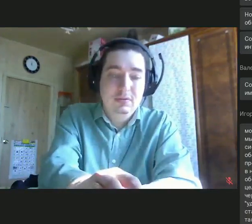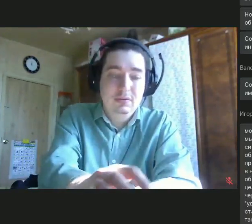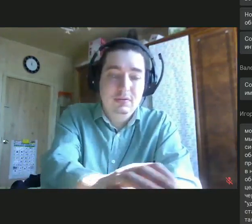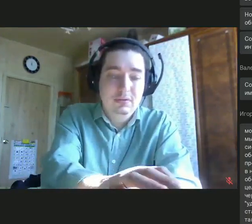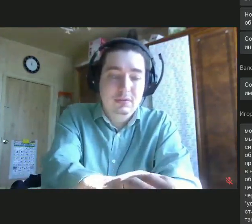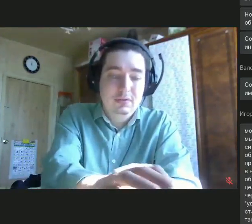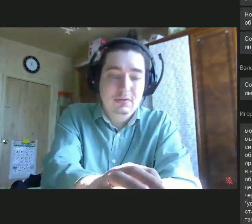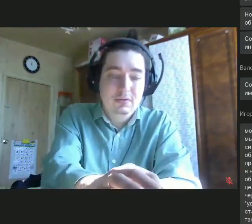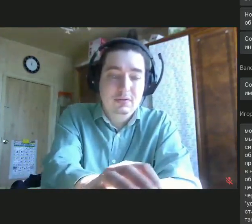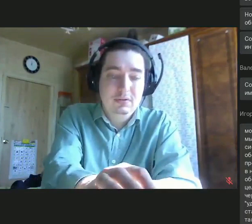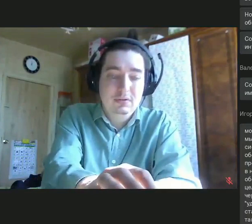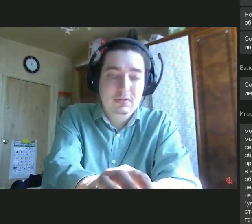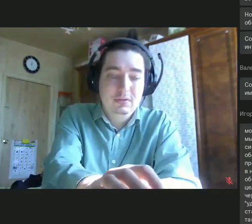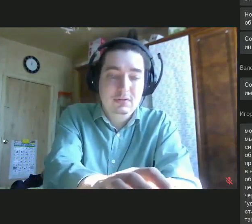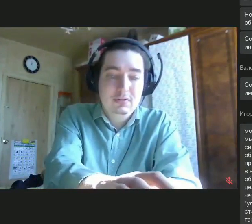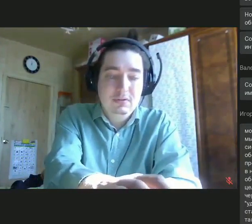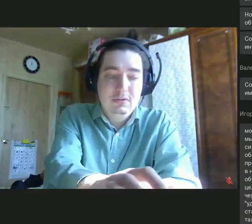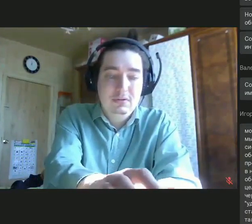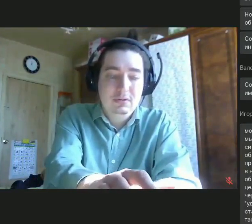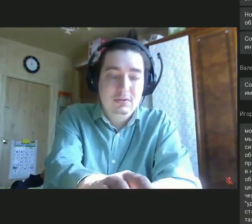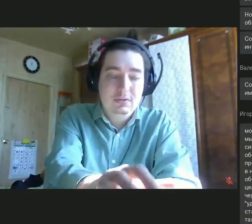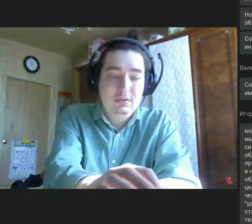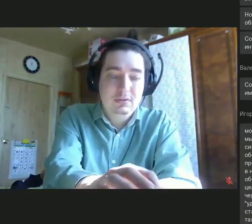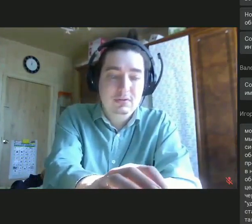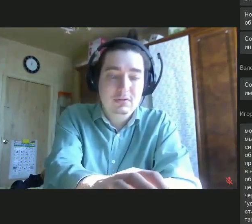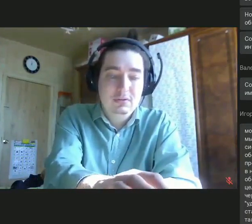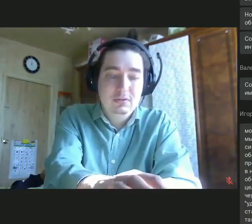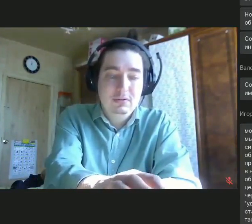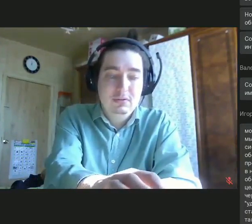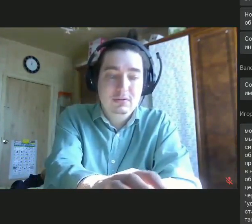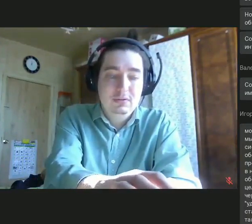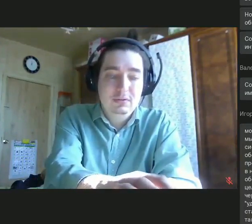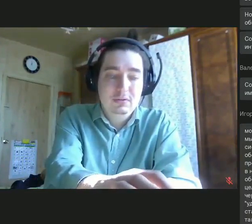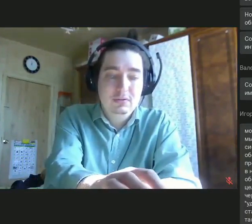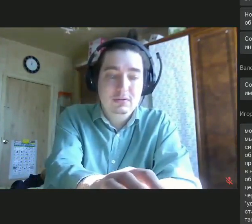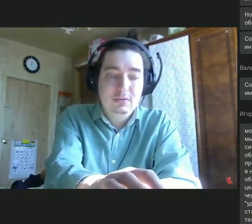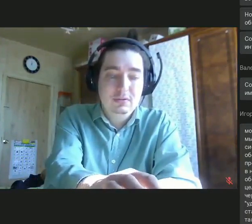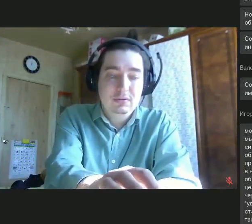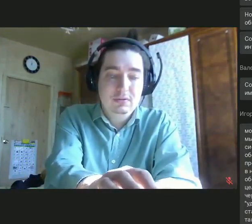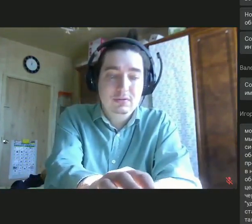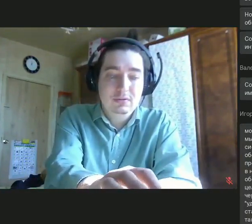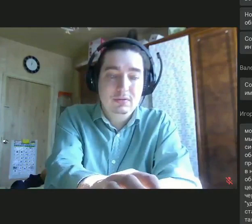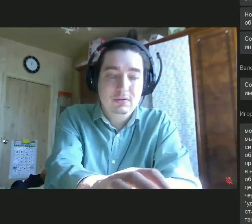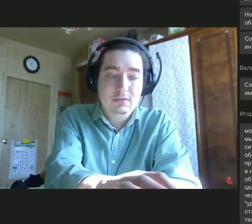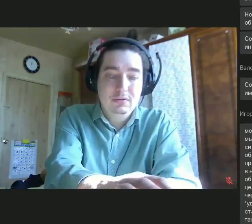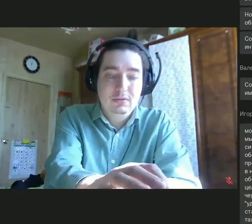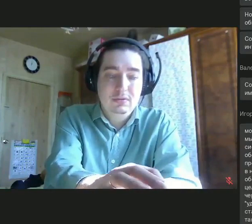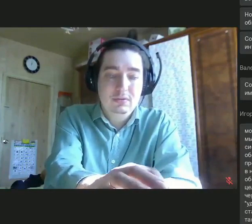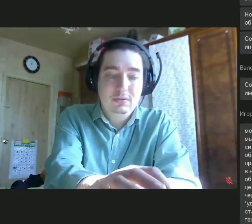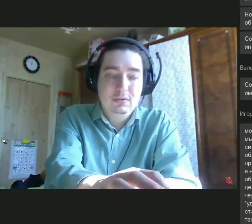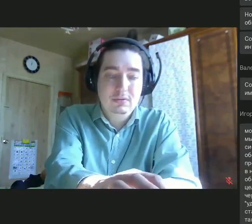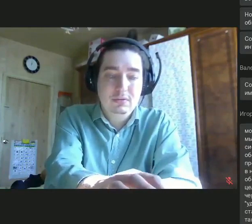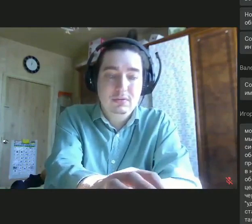движутся дела с реализацией целей. Если нужно, то корректируют шаги. И через три месяца родители оценивают удовлетворенность или выполнение